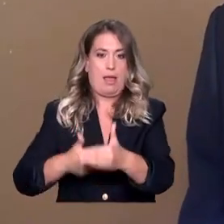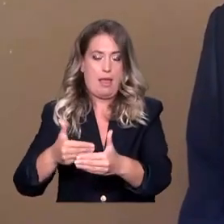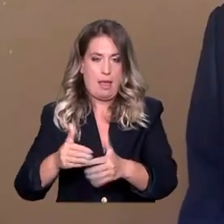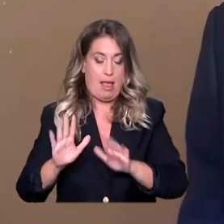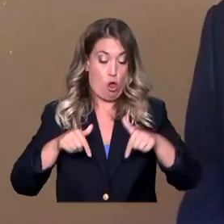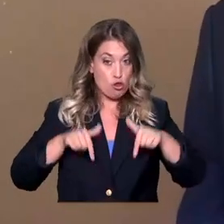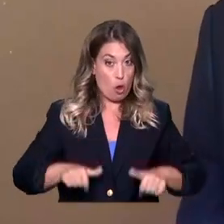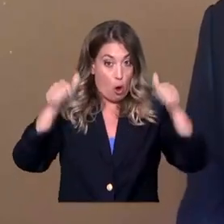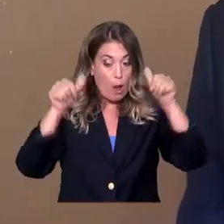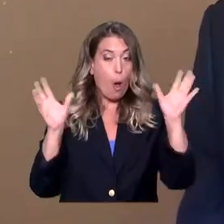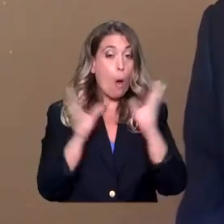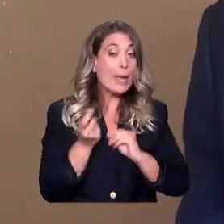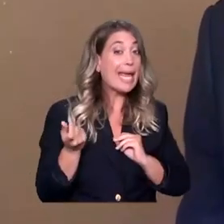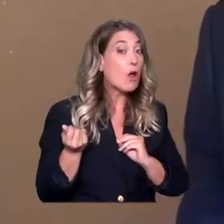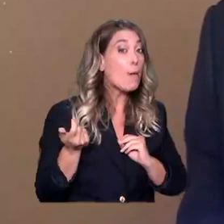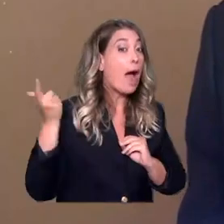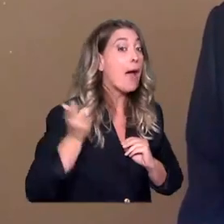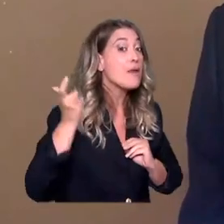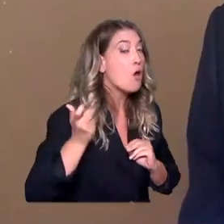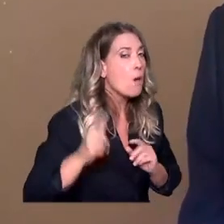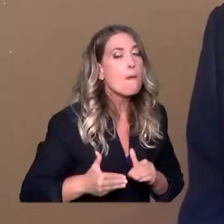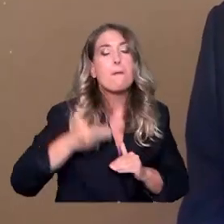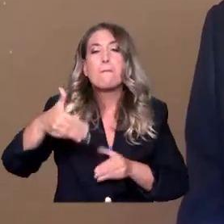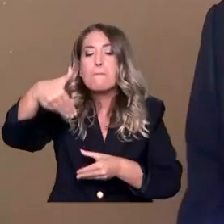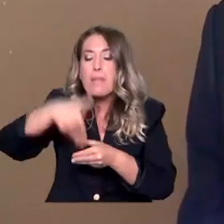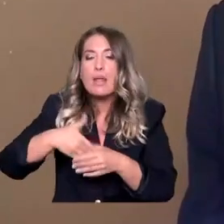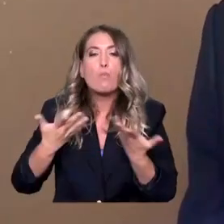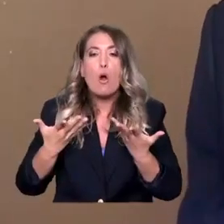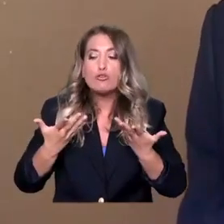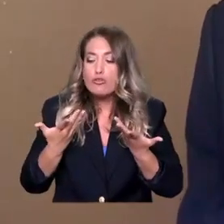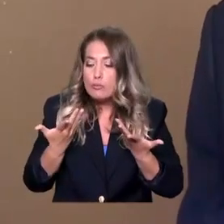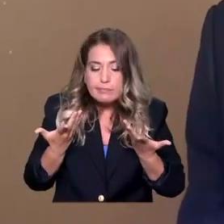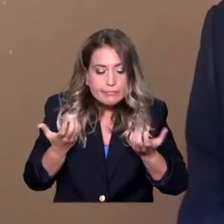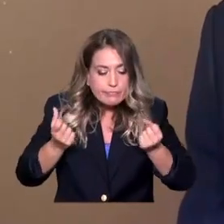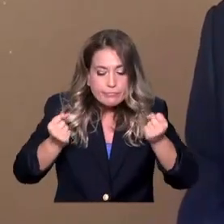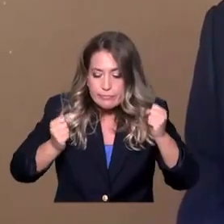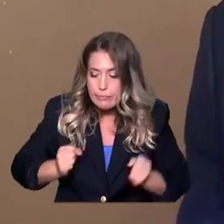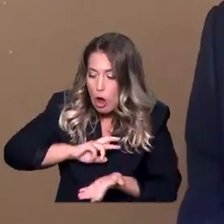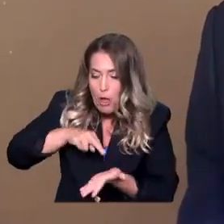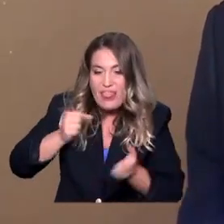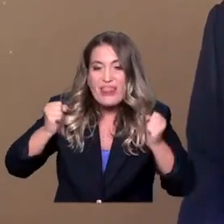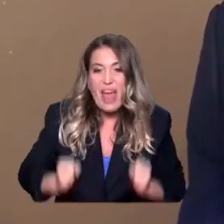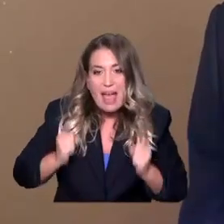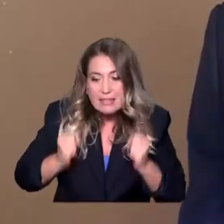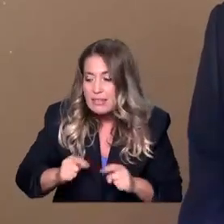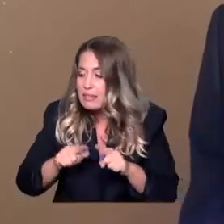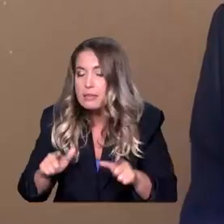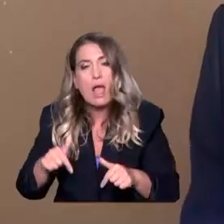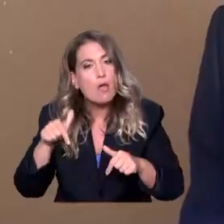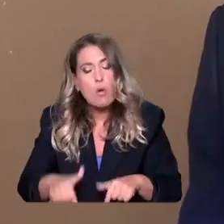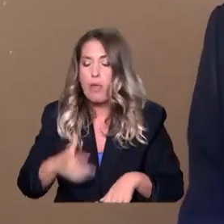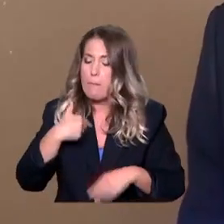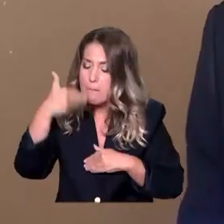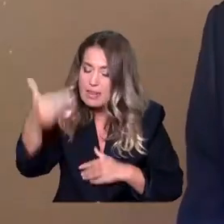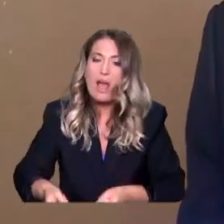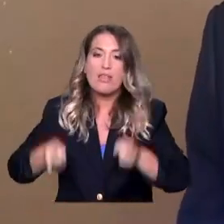οικονομικά κίνητα. Αφού κάνουμε και τα θεσμικά και τα οικονομικά μετά θα κάνουμε μαζικές προσκλήσεις έχω πει π.χ. στην ΚΟΚΚ και τους